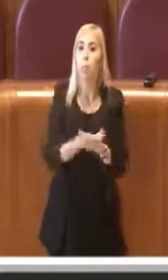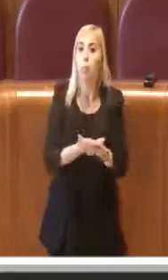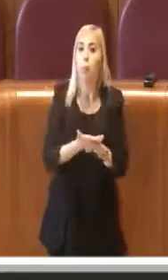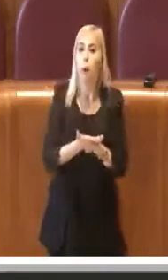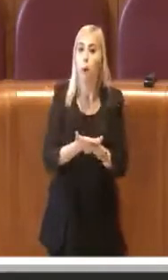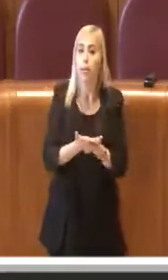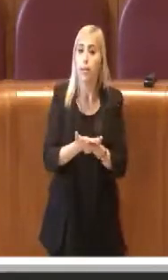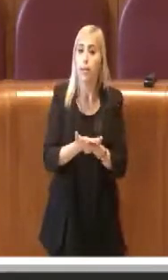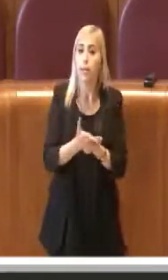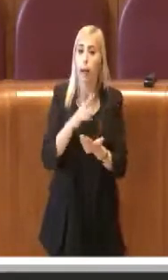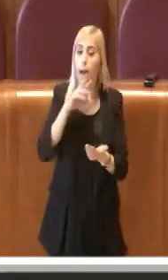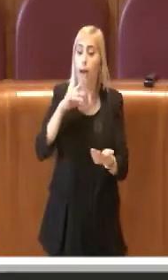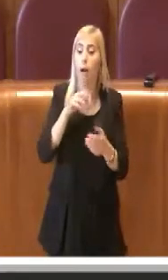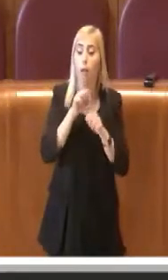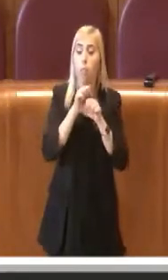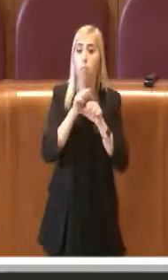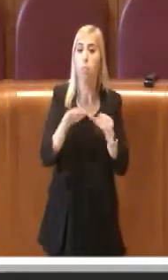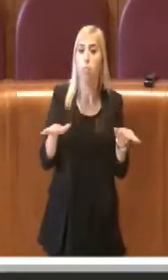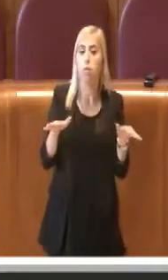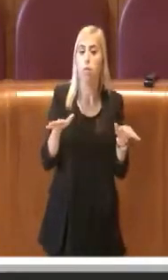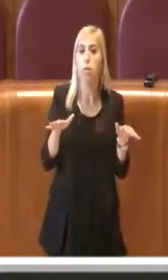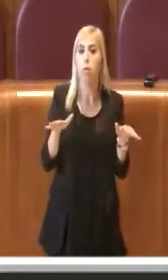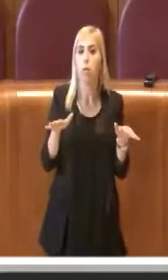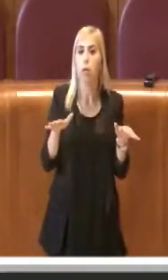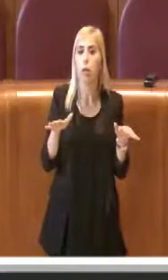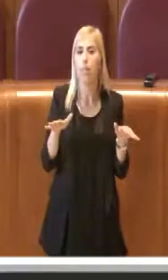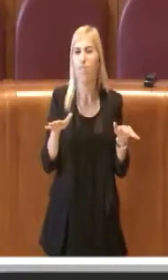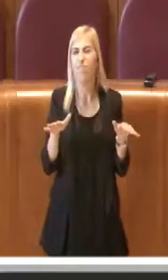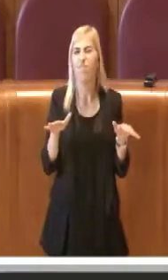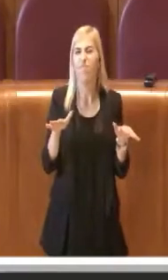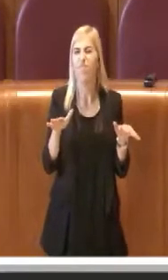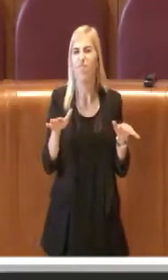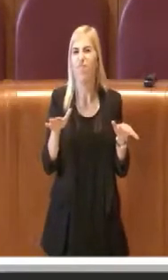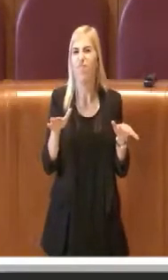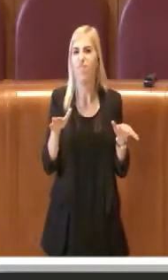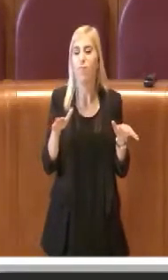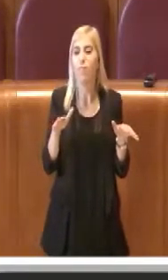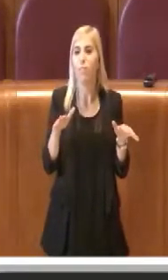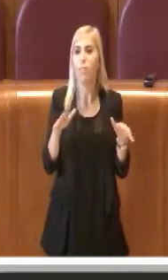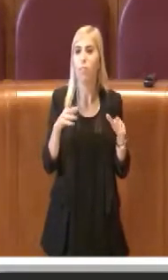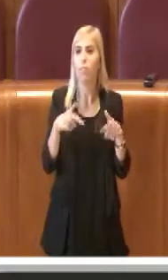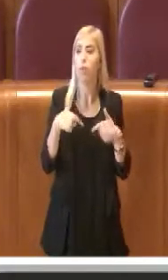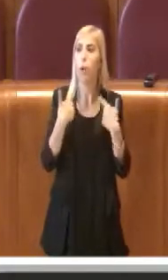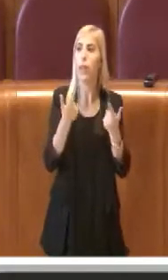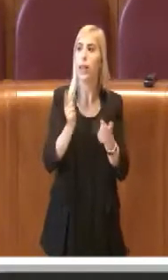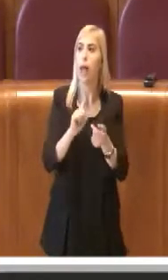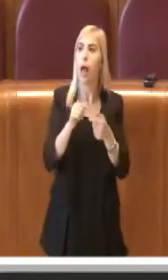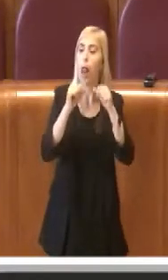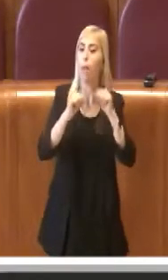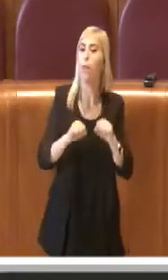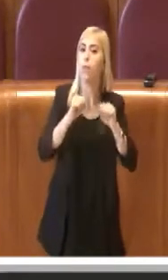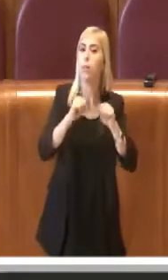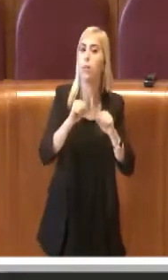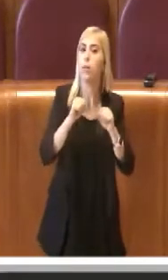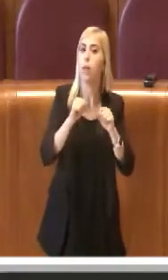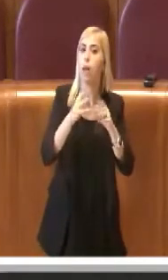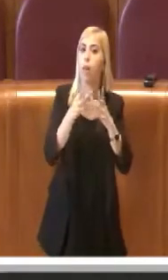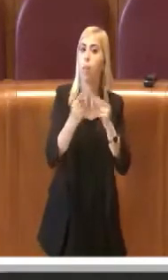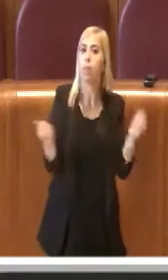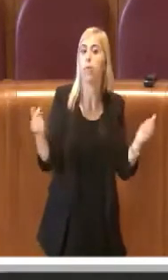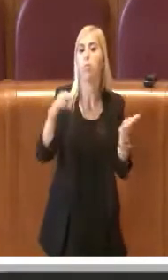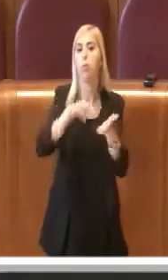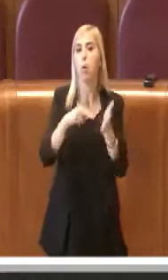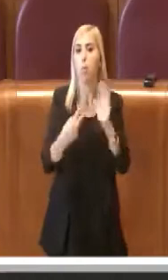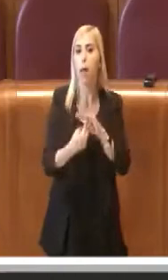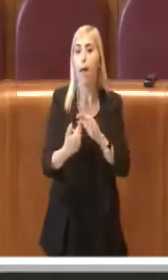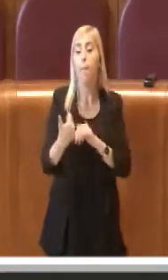emendata e apparsa non risolutiva vorrei dire. Per quanto mi riguarda ritengo